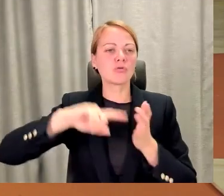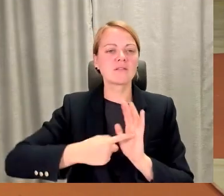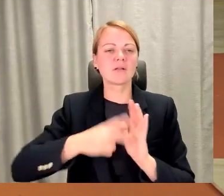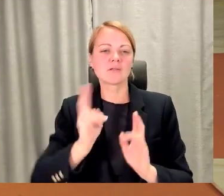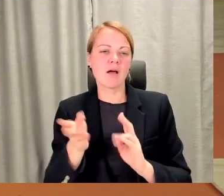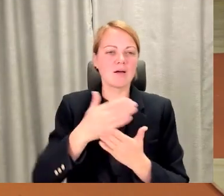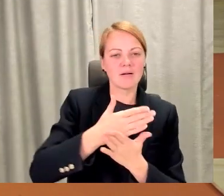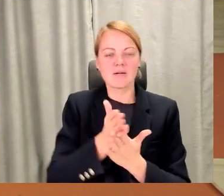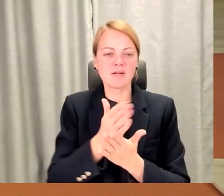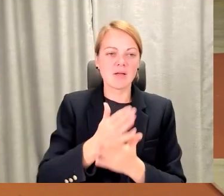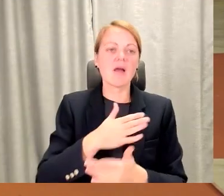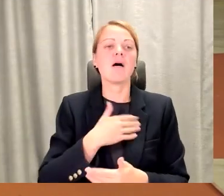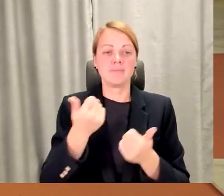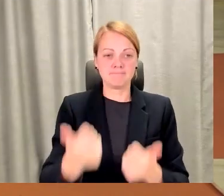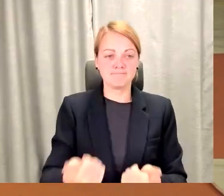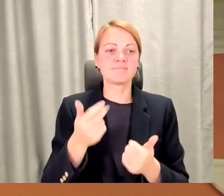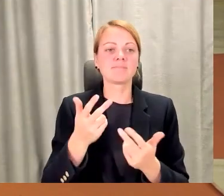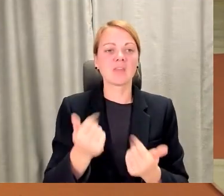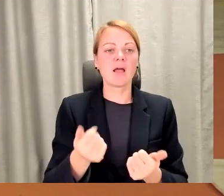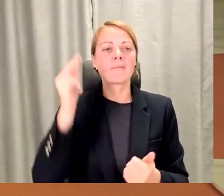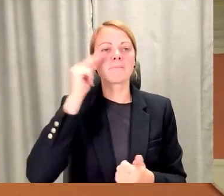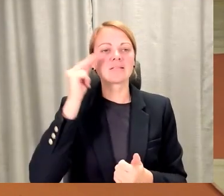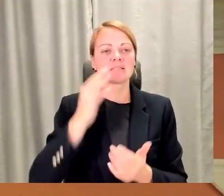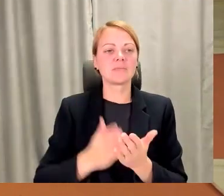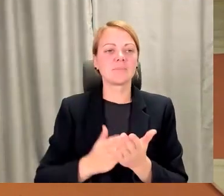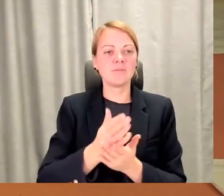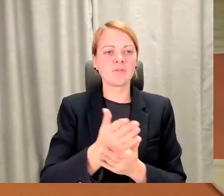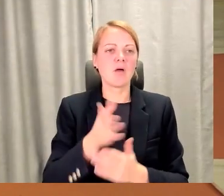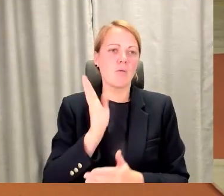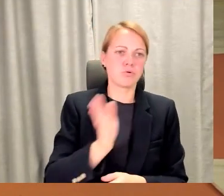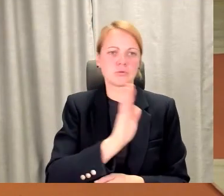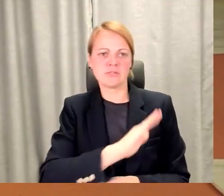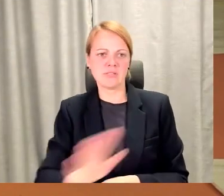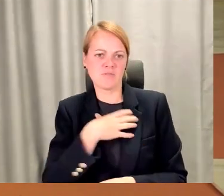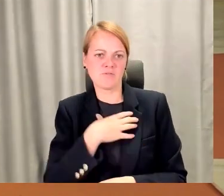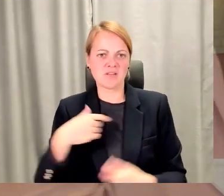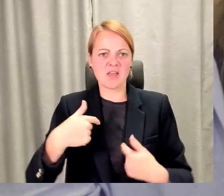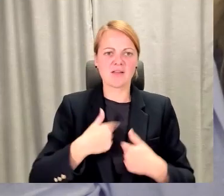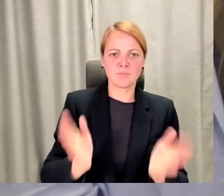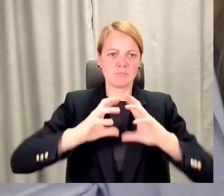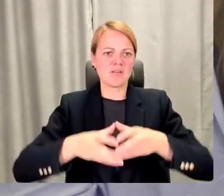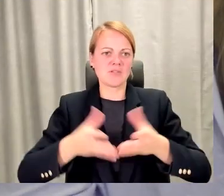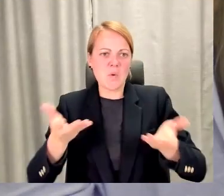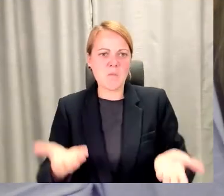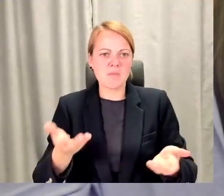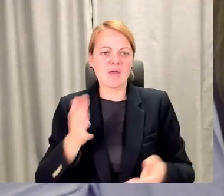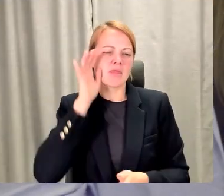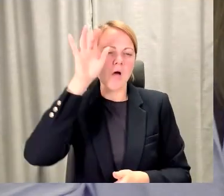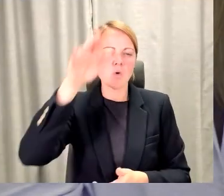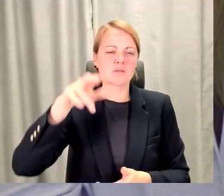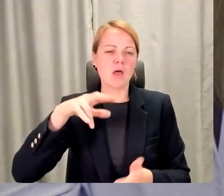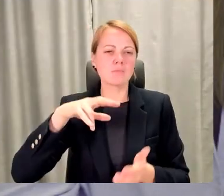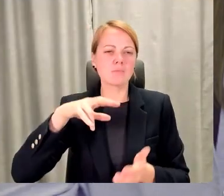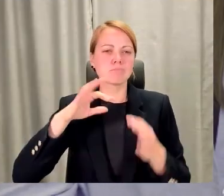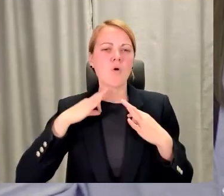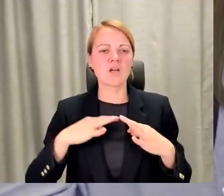sadaļa par mākslīgu intelekts runājot, vai es vispār būšu vajadzīgs vai nebūšu vajadzīgs šajā pasaulē. Un, ja ieskatamies vispār par nākotnes profesijām, tad arī